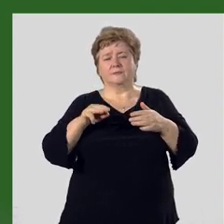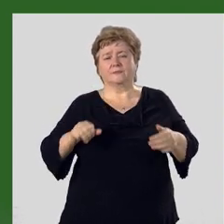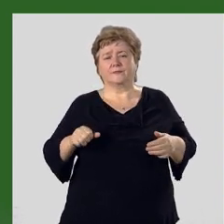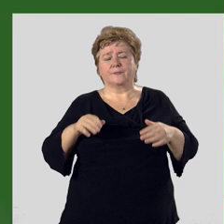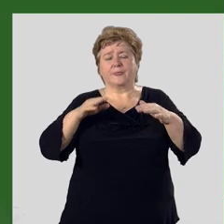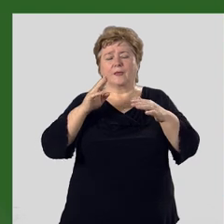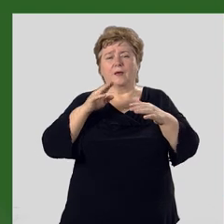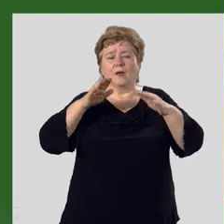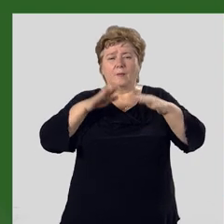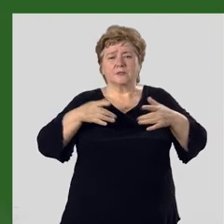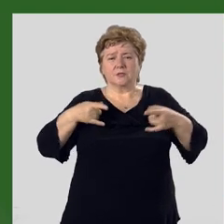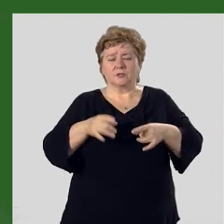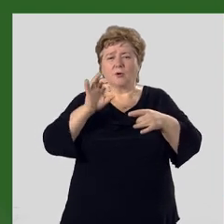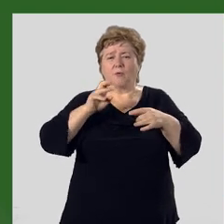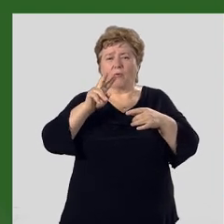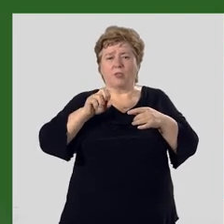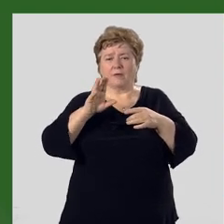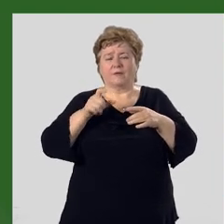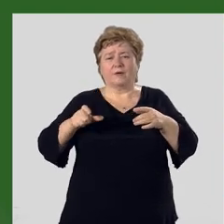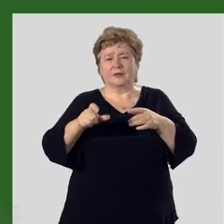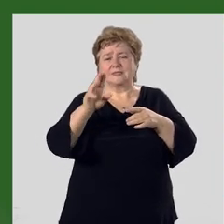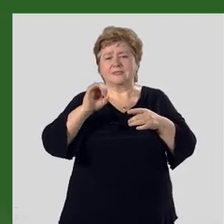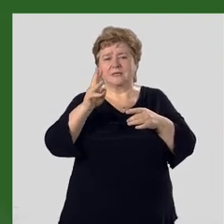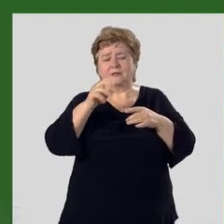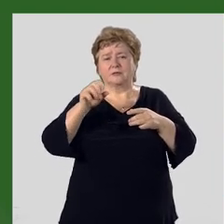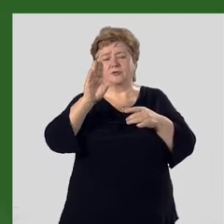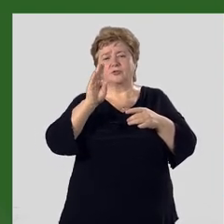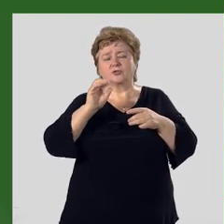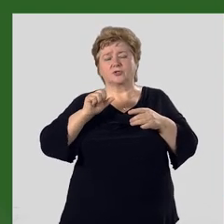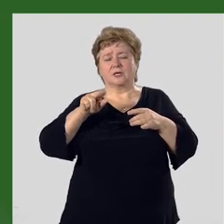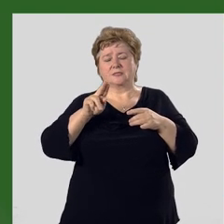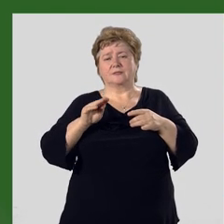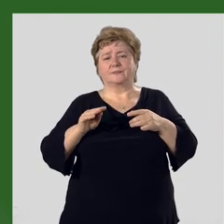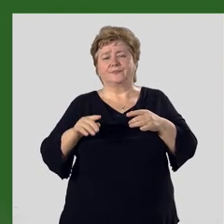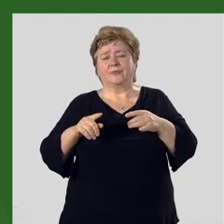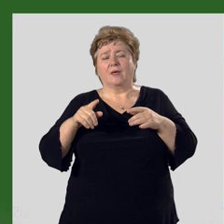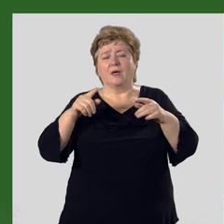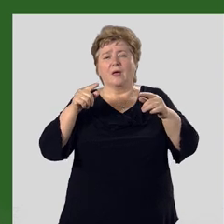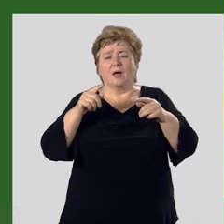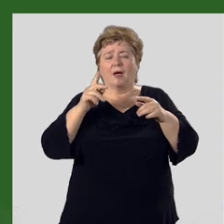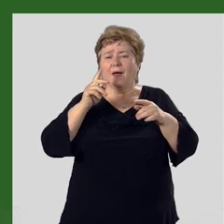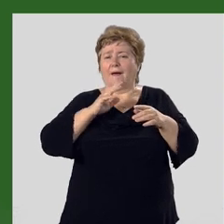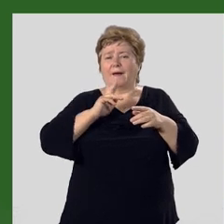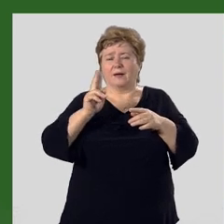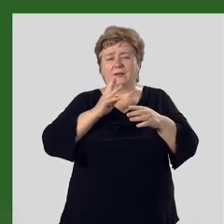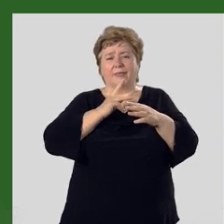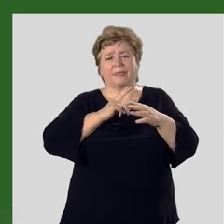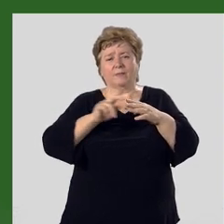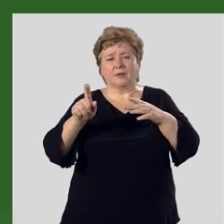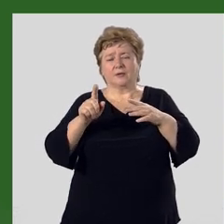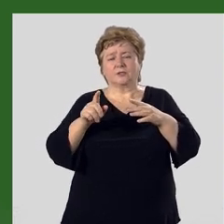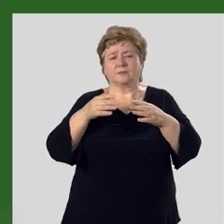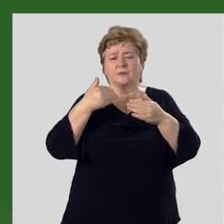Месторождение олова в долине реки Сарыджас. К неметаллическим месторождением